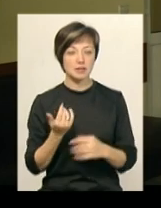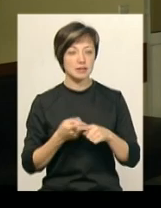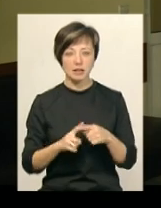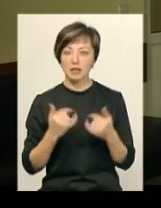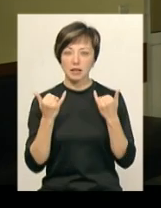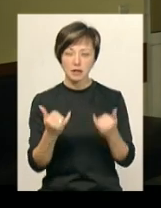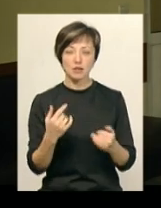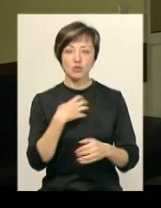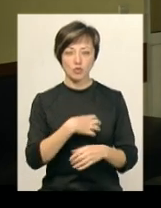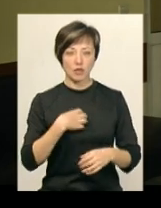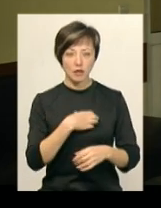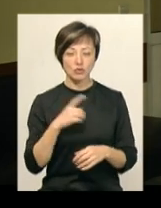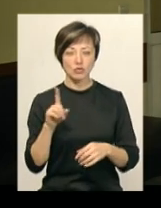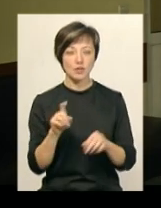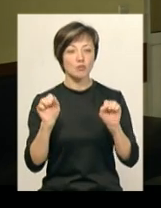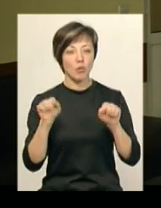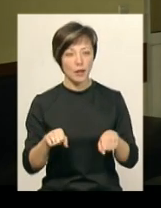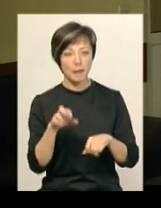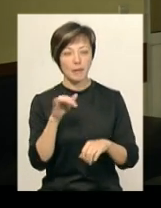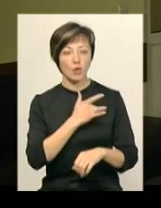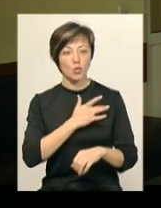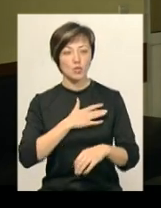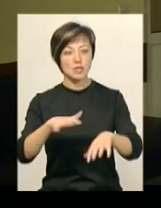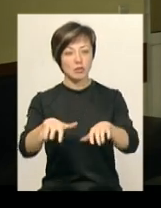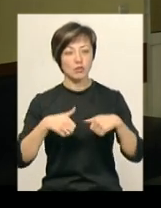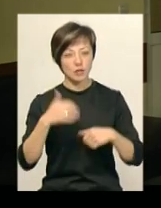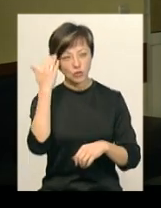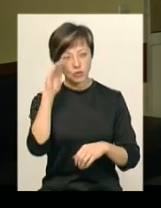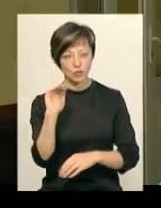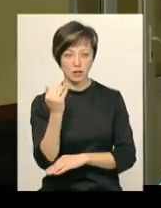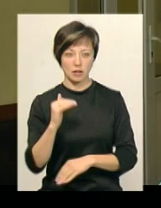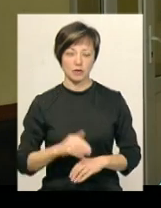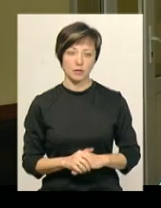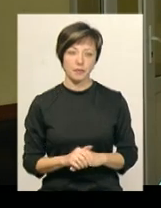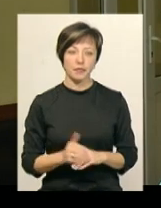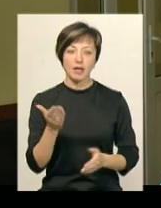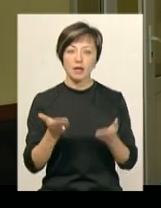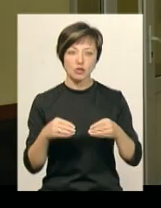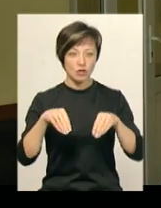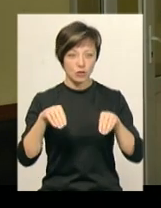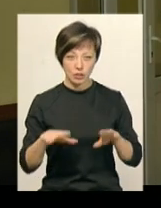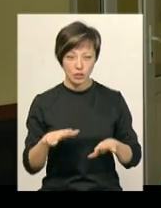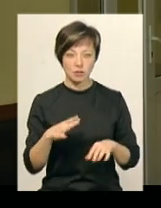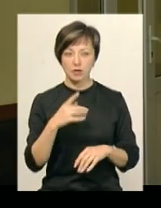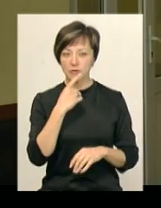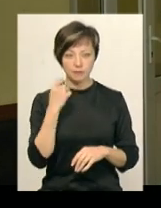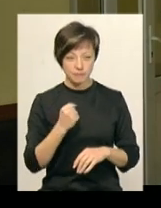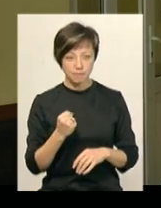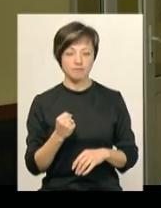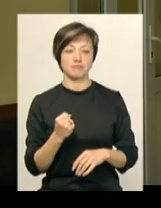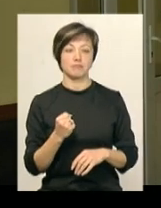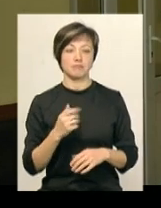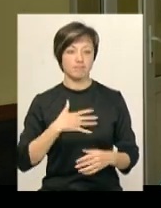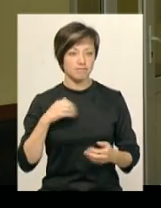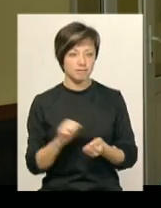є суттєво, що вони змогли би усиновити чиюсь дитину. Якщо вже рішення таке однозначне і